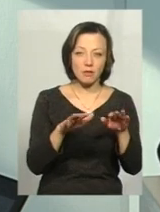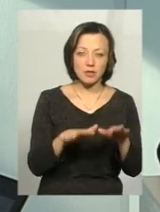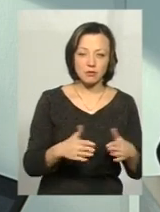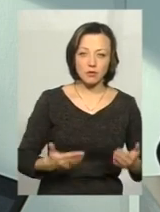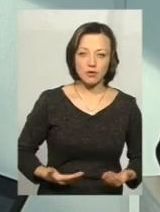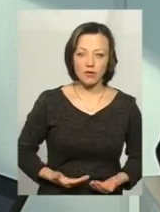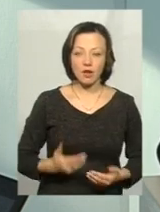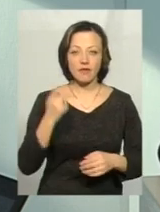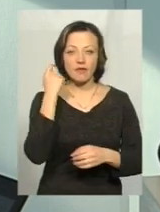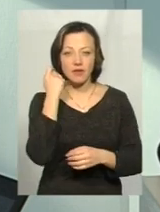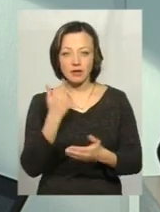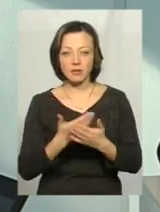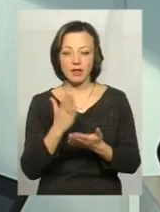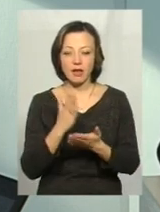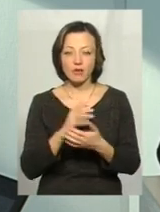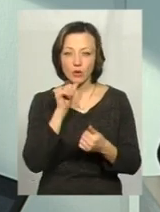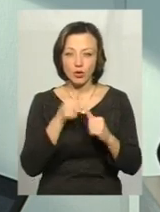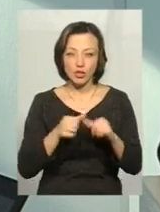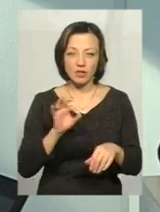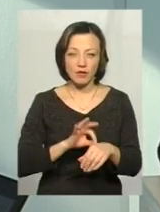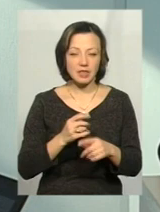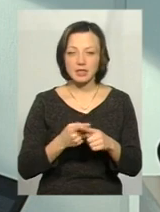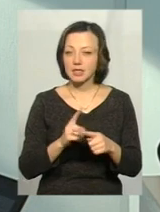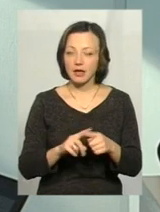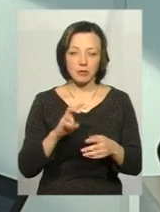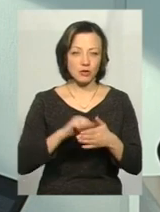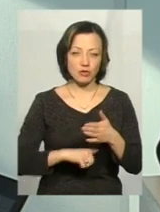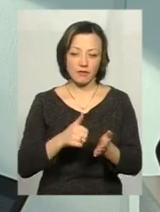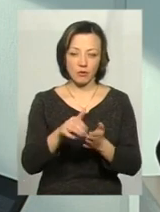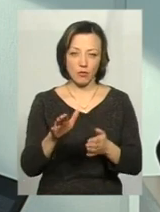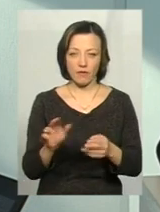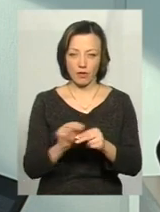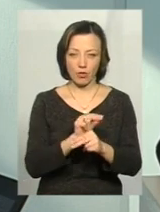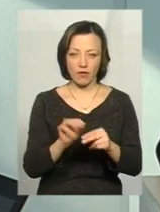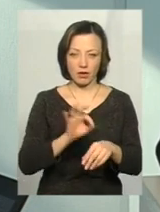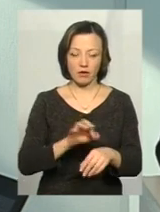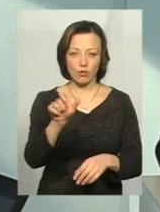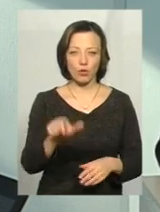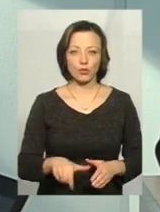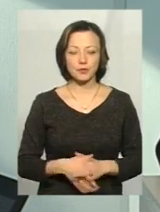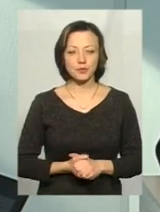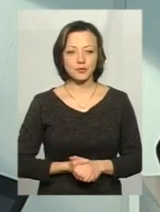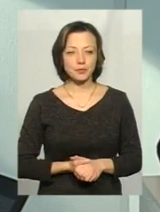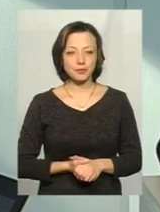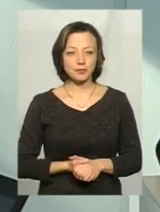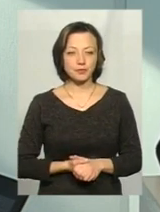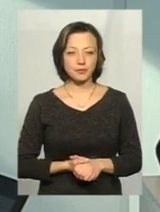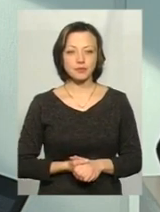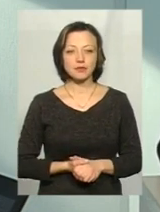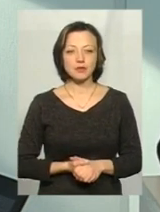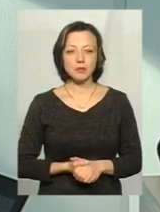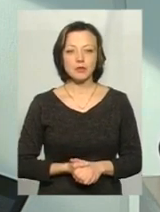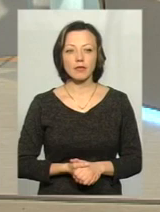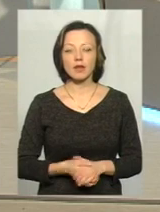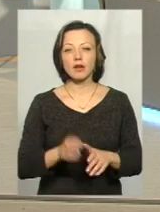проживання, вік, наявність хронічних захворювань. Це не є підставою для відмови в заповнення декларації на дані медичних послуг. Можна сказати,